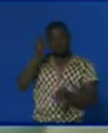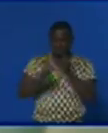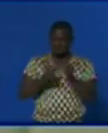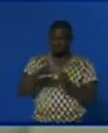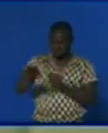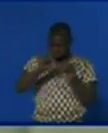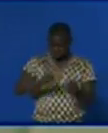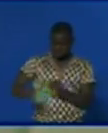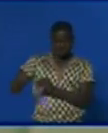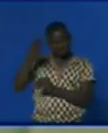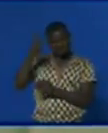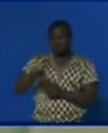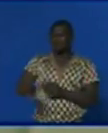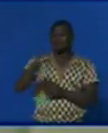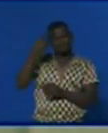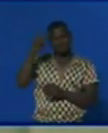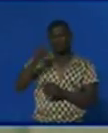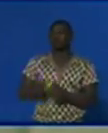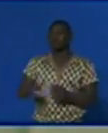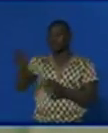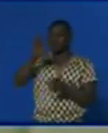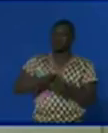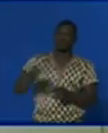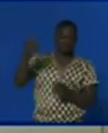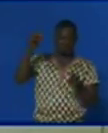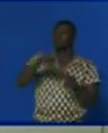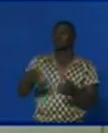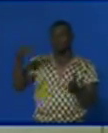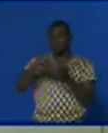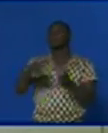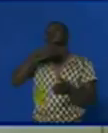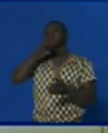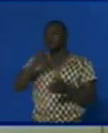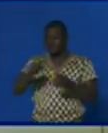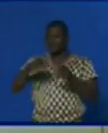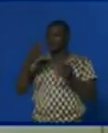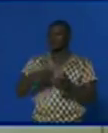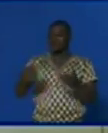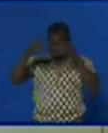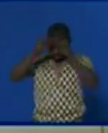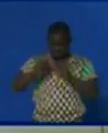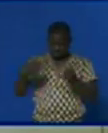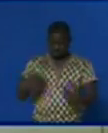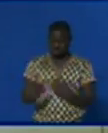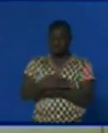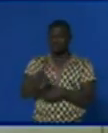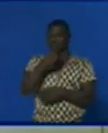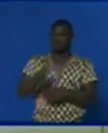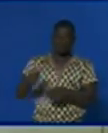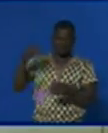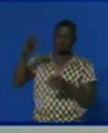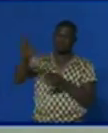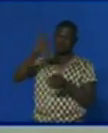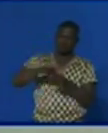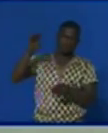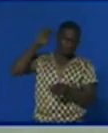Kabila, qui n'a pas encore dit son dernier mot. Présidentiel au Zimbabwe, attention aux vieux demandes qui clignent des yeux.